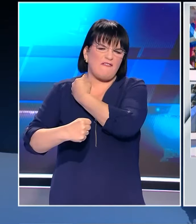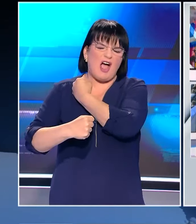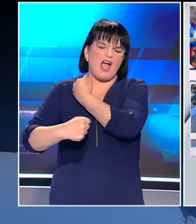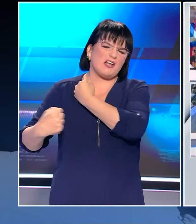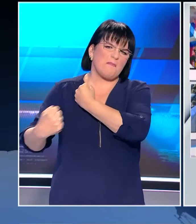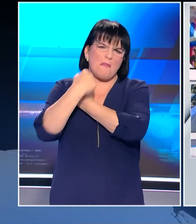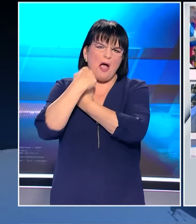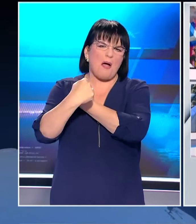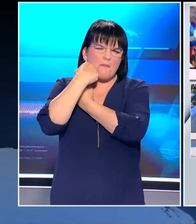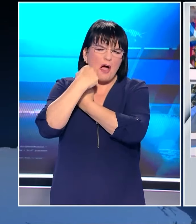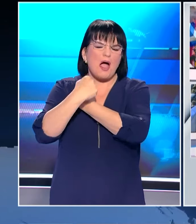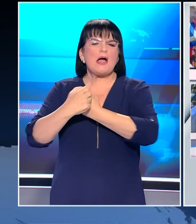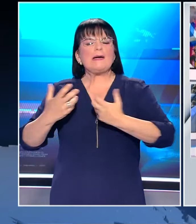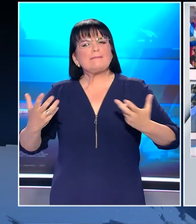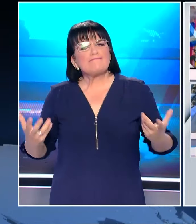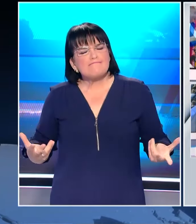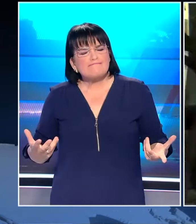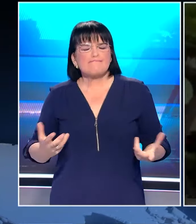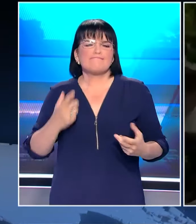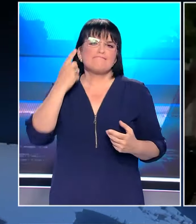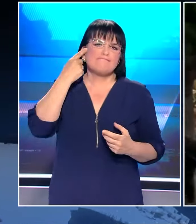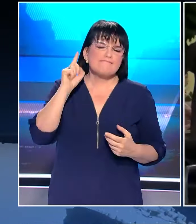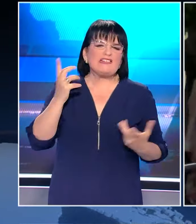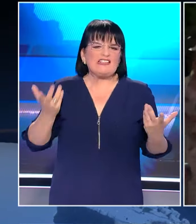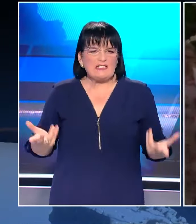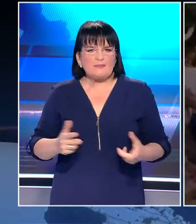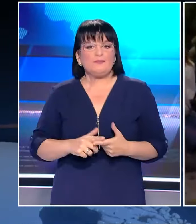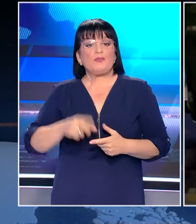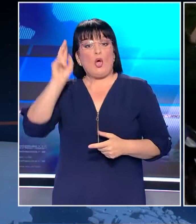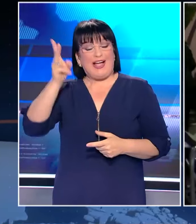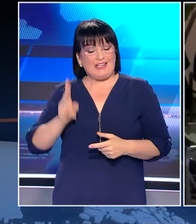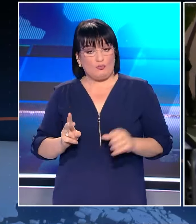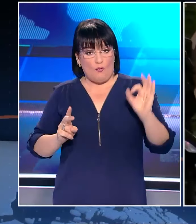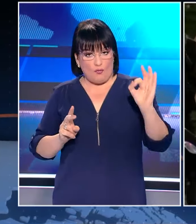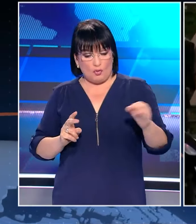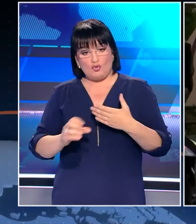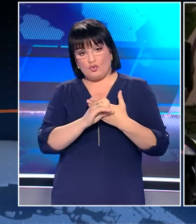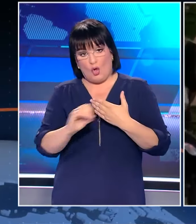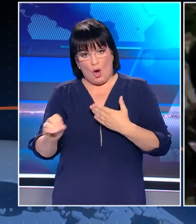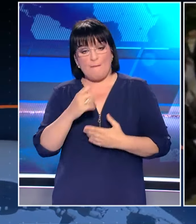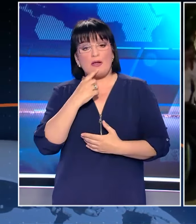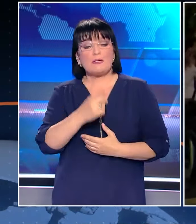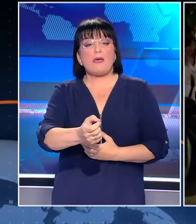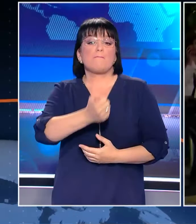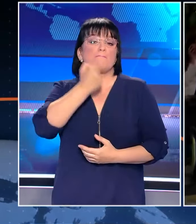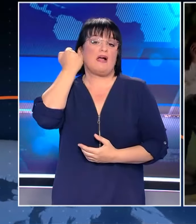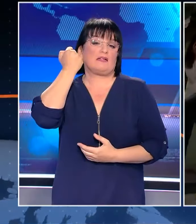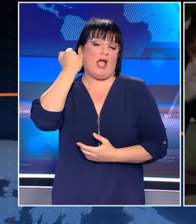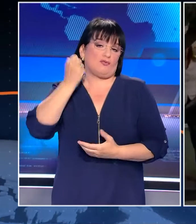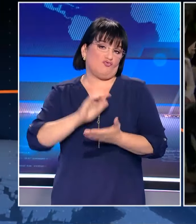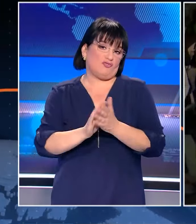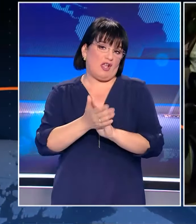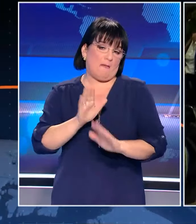εκεί τώρα έπεσε μπουνιά, δεν έπεσε. Ο κατηγορούμενος Κωνσταντινός Φλώρος, μιλώντας στο Όπεν, δηλώνει μετανιωμένος για την